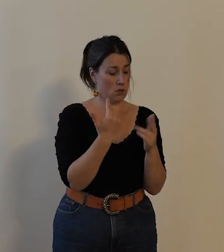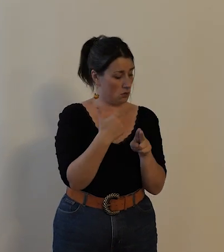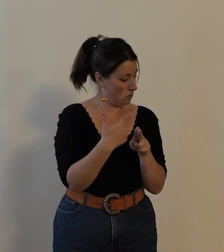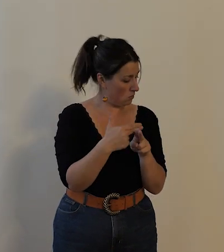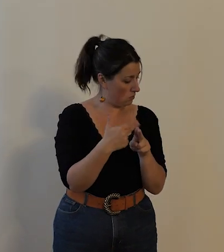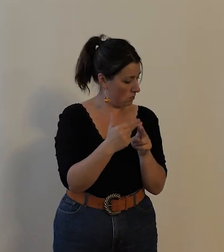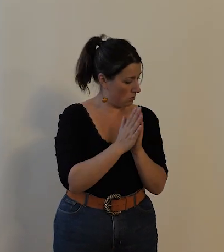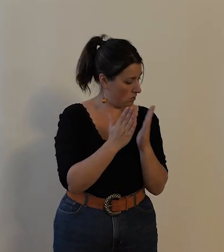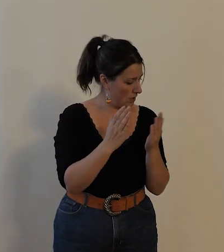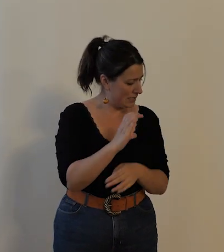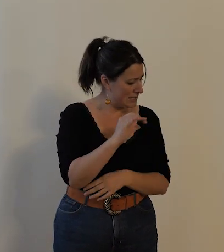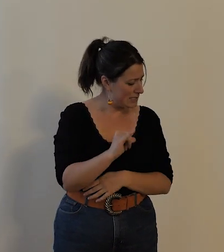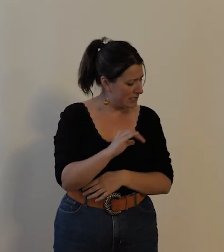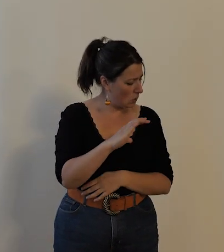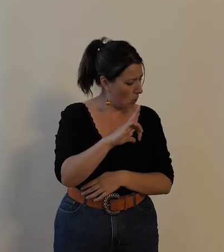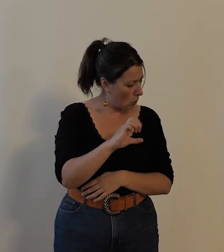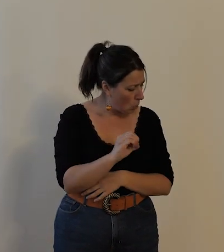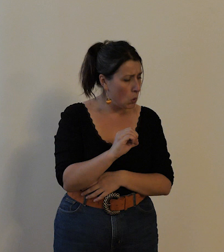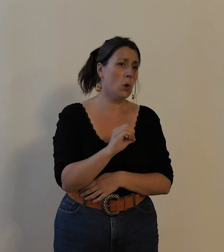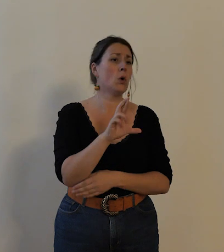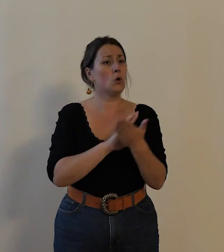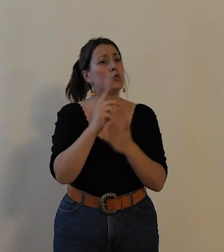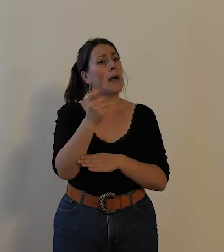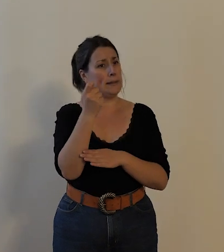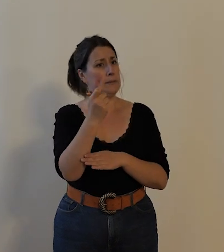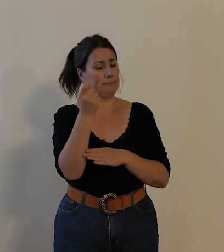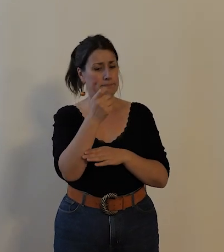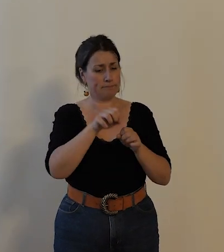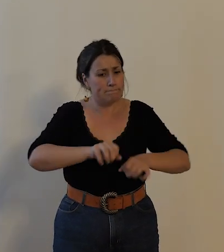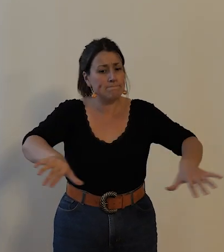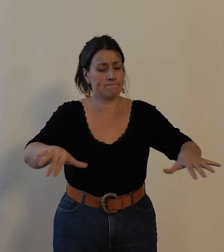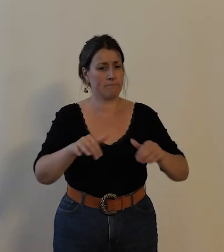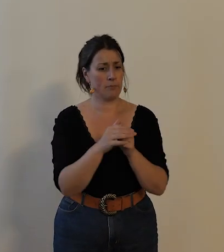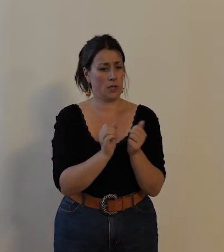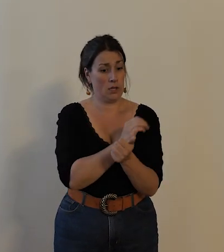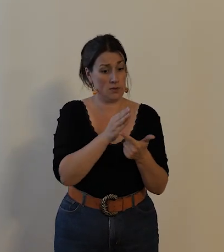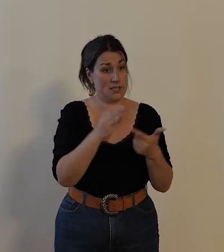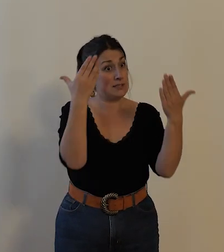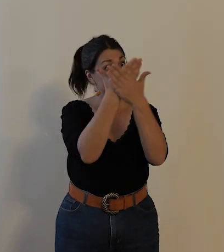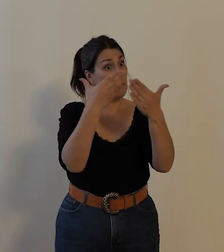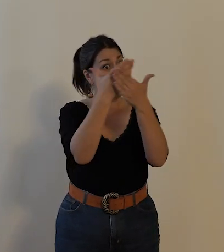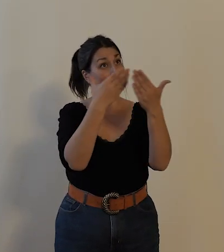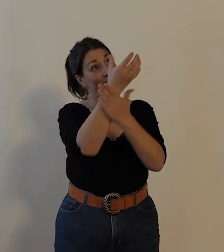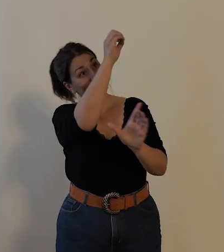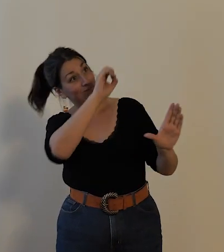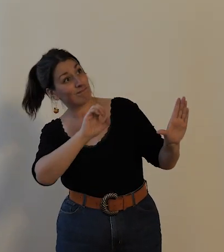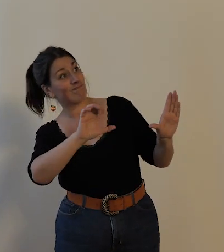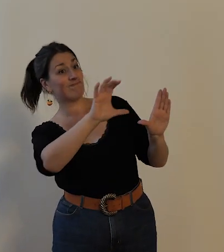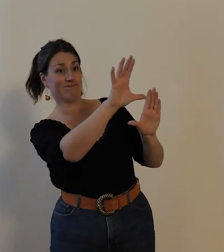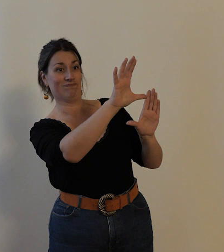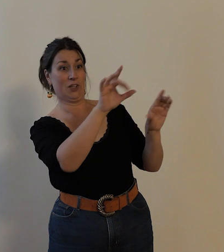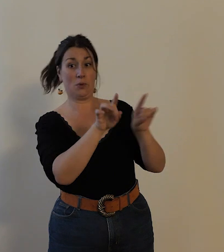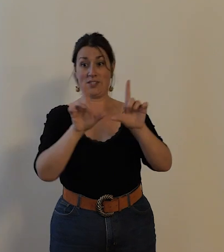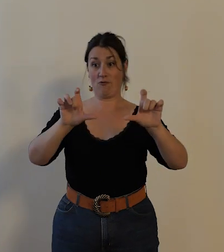'appelle bulletin mensuel qui s'appelle Cyclotouraine et aussi le développement de projections cinématographiques et de